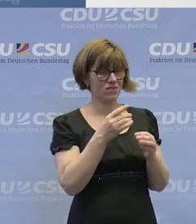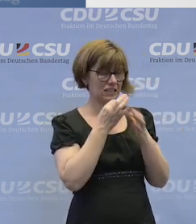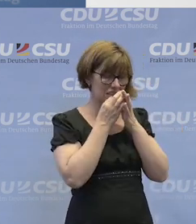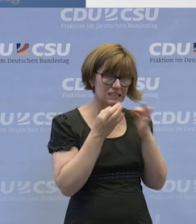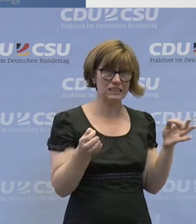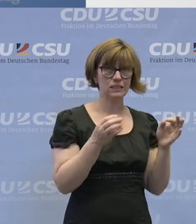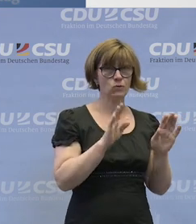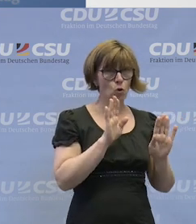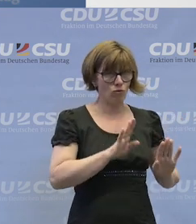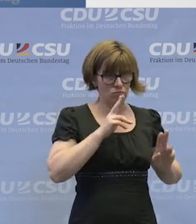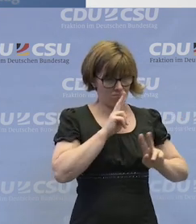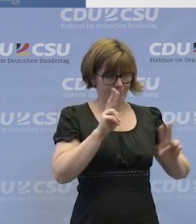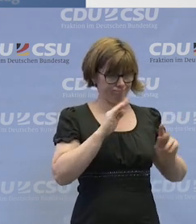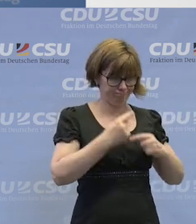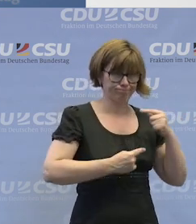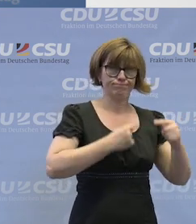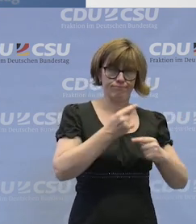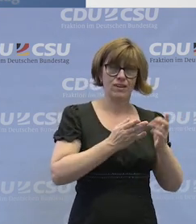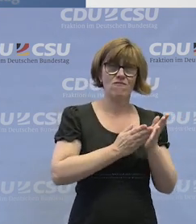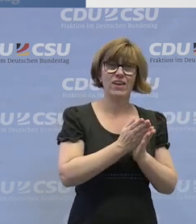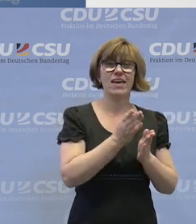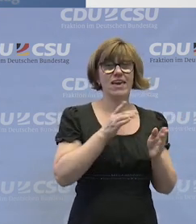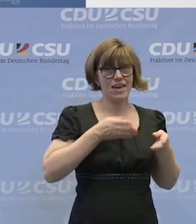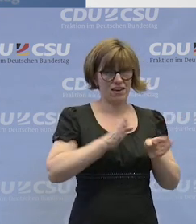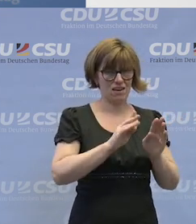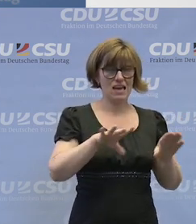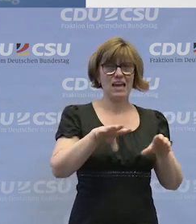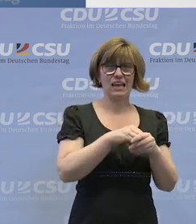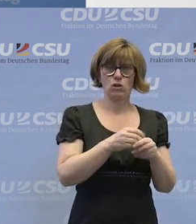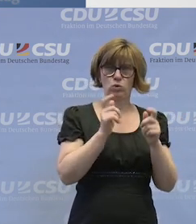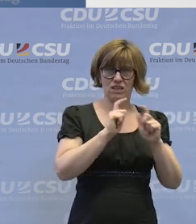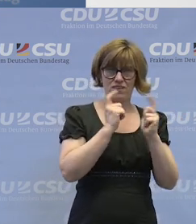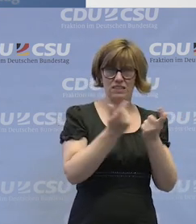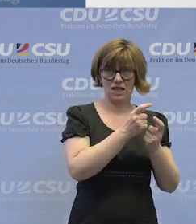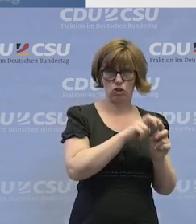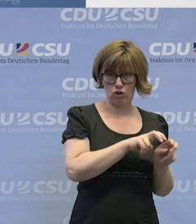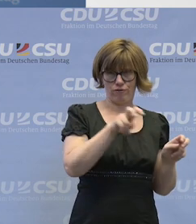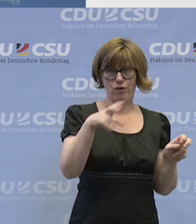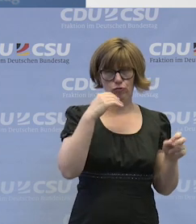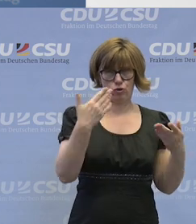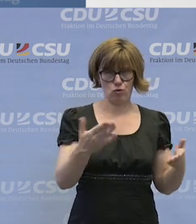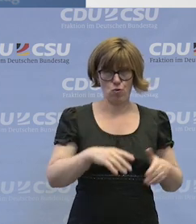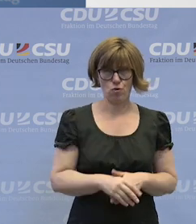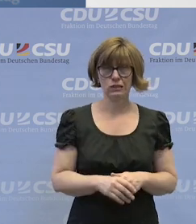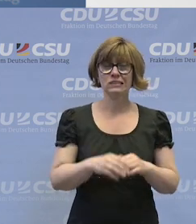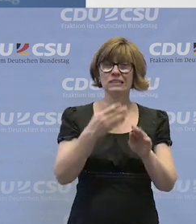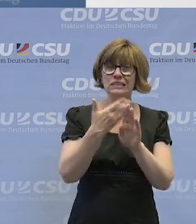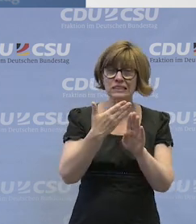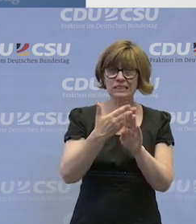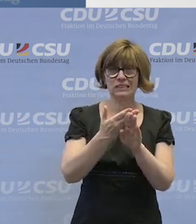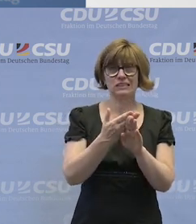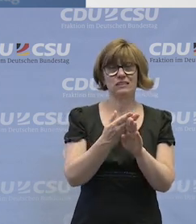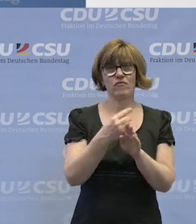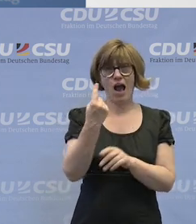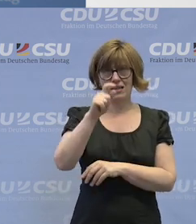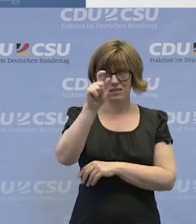Sorgfalt und Behutsamkeit den Weg zu einer inklusiven Gesellschaft ebnen. Und dabei müssen